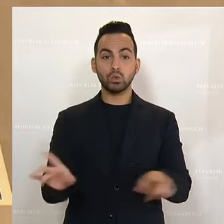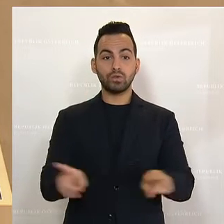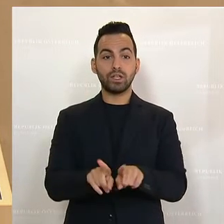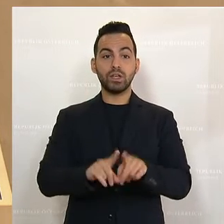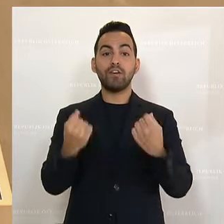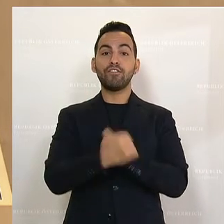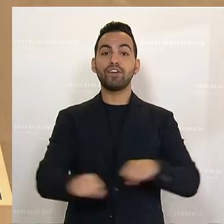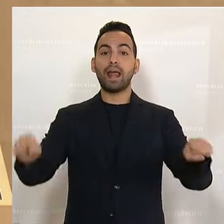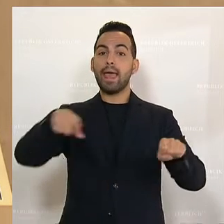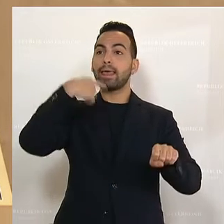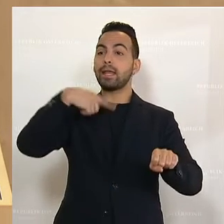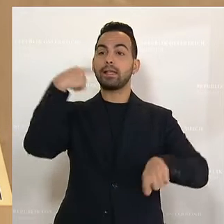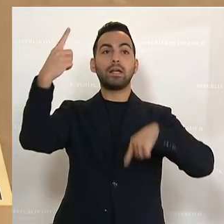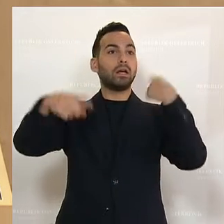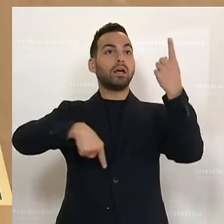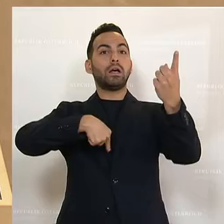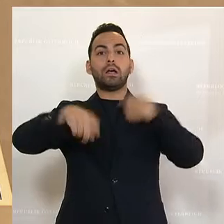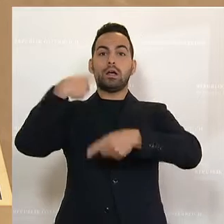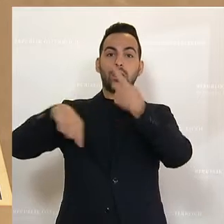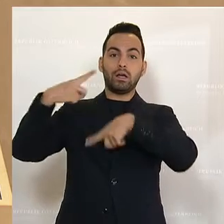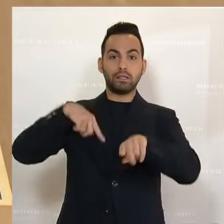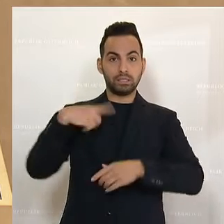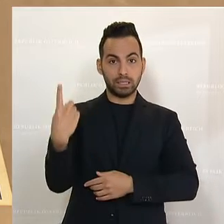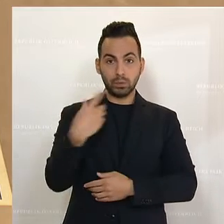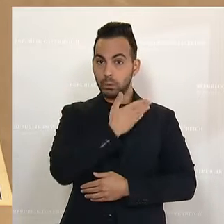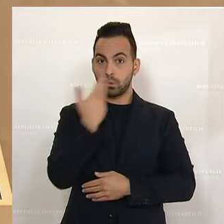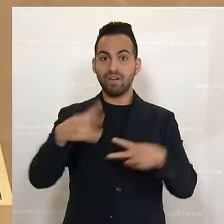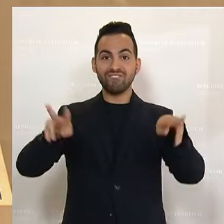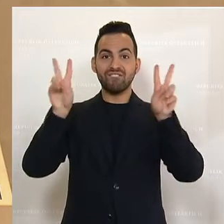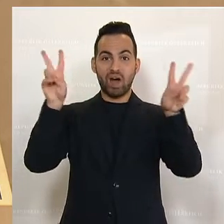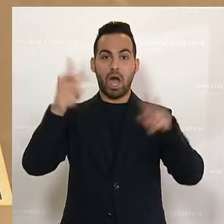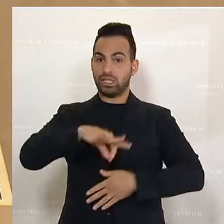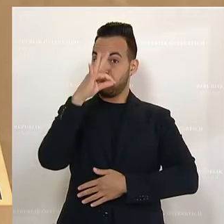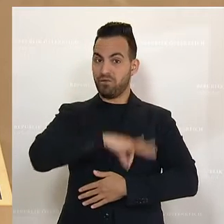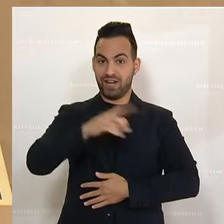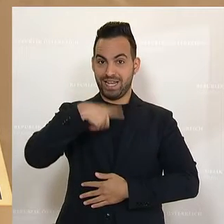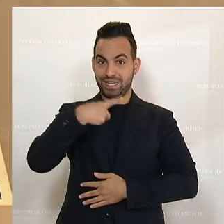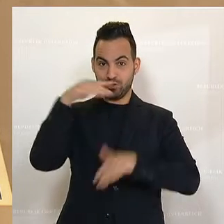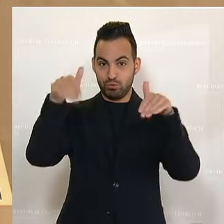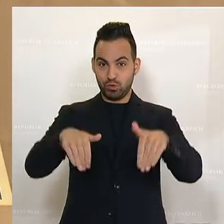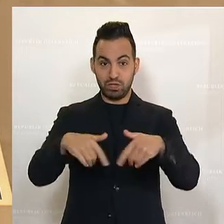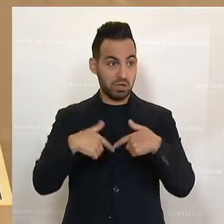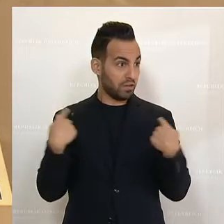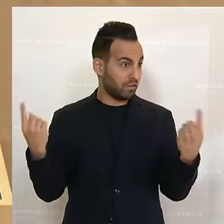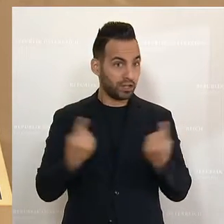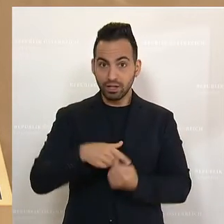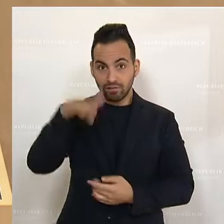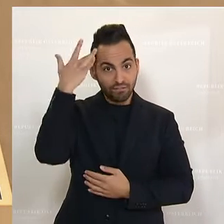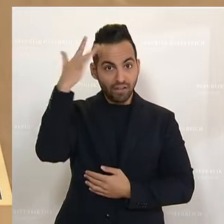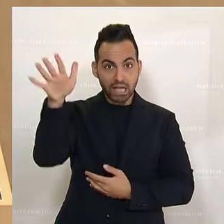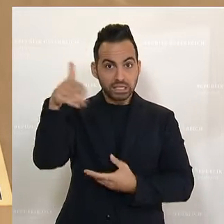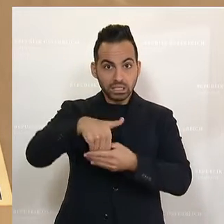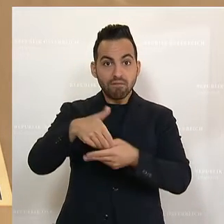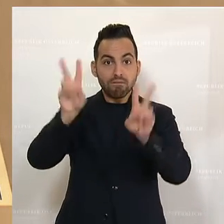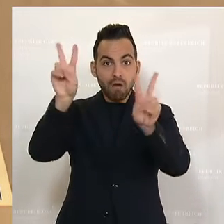freizureden von jemandem, der nicht unter Wahrheitspflicht steht. Wir wissen jedenfalls nicht, was wahr